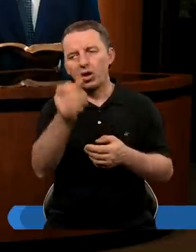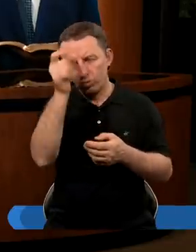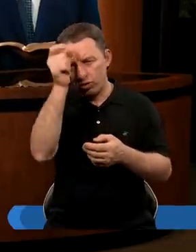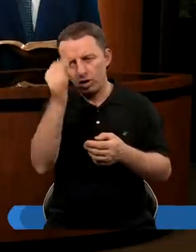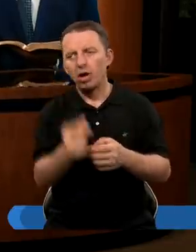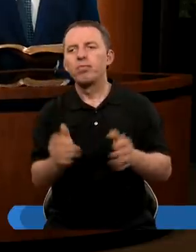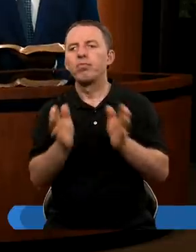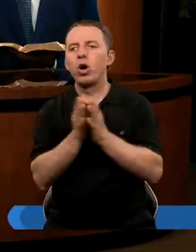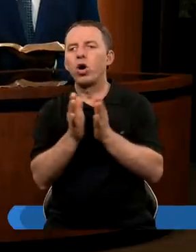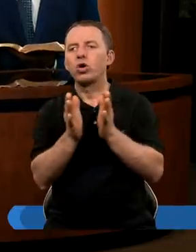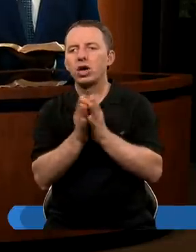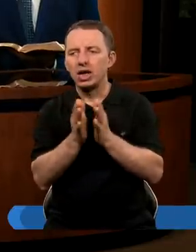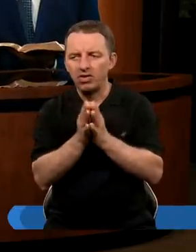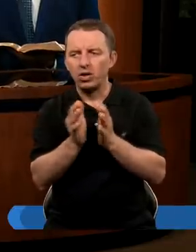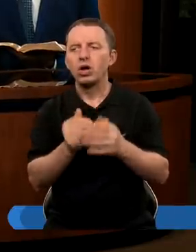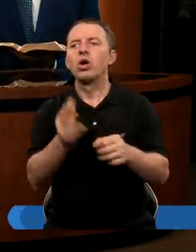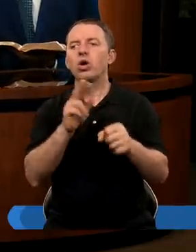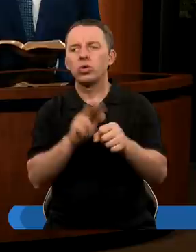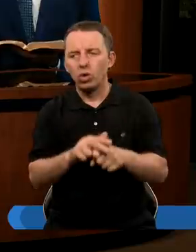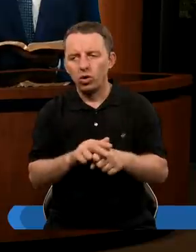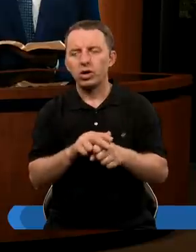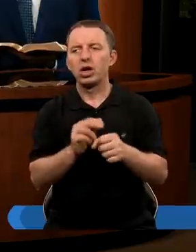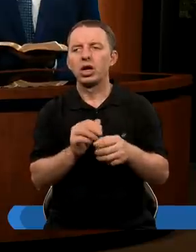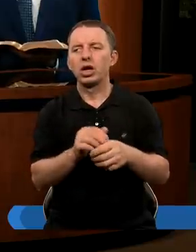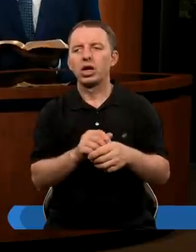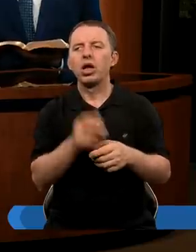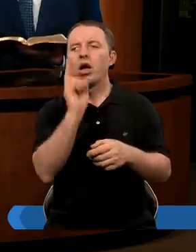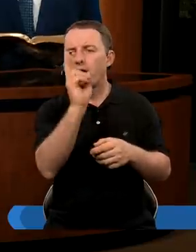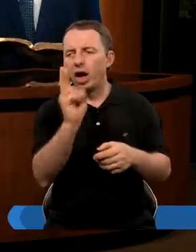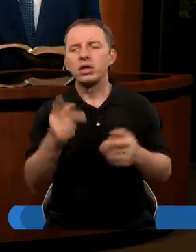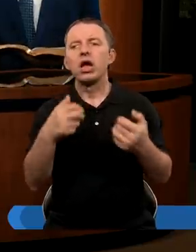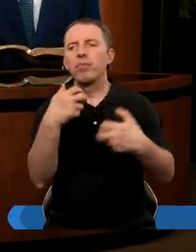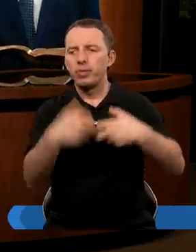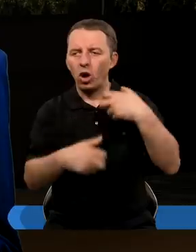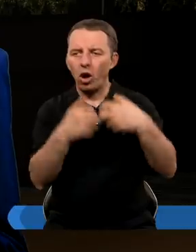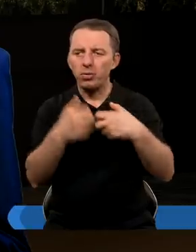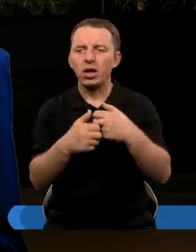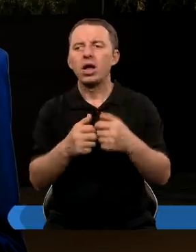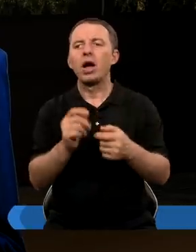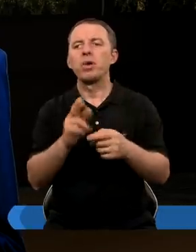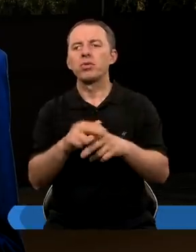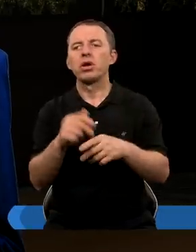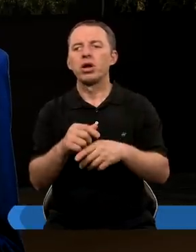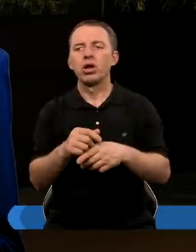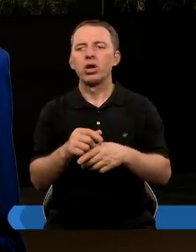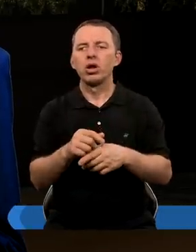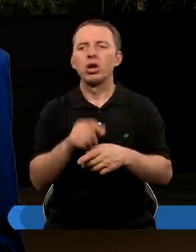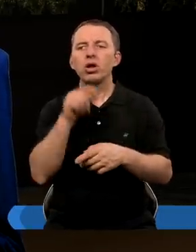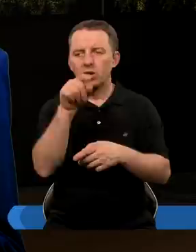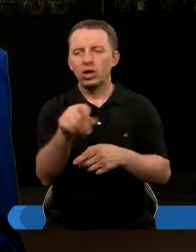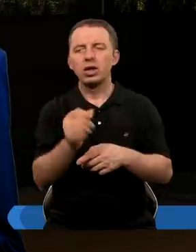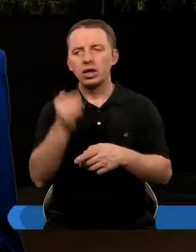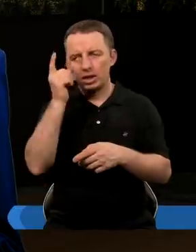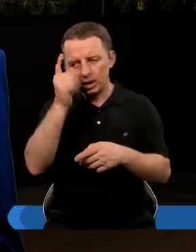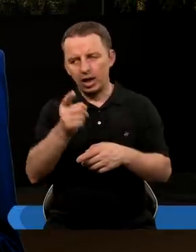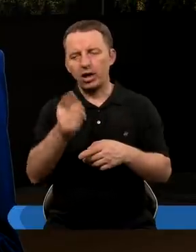tutaj człowieka modlitwy, który pierwszy z każdym problemem przychodzi, a tym bardziej tak. To był